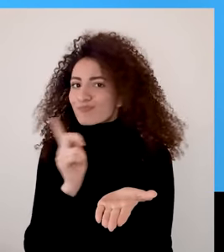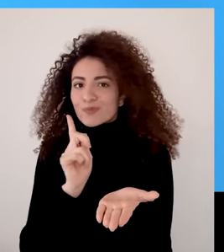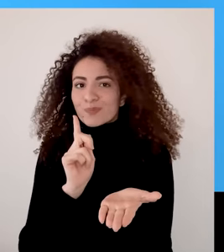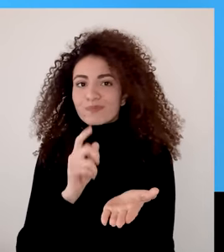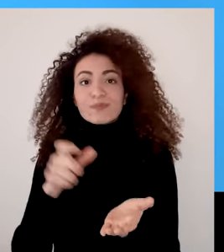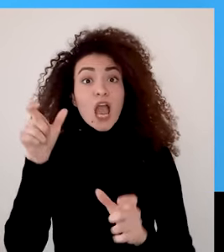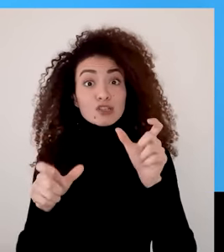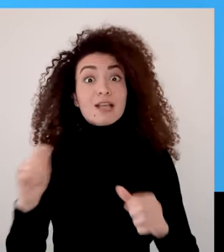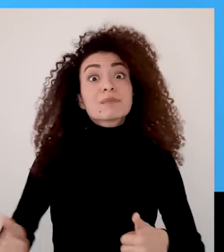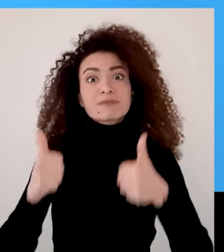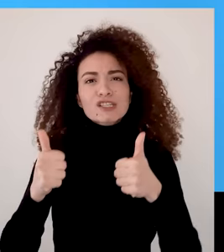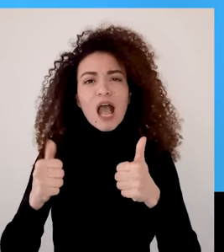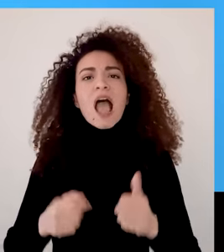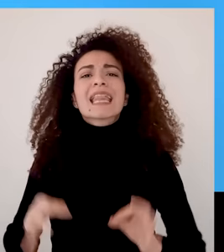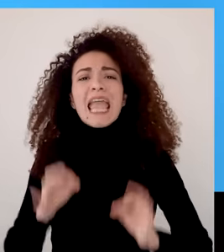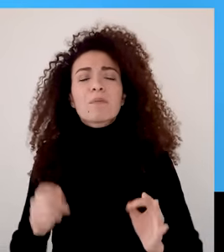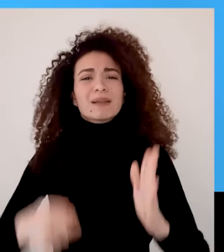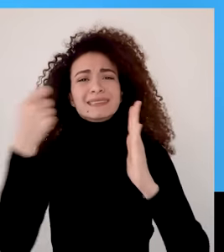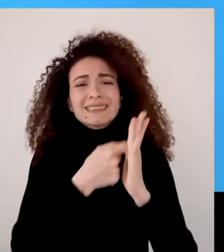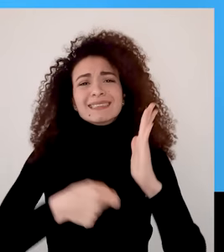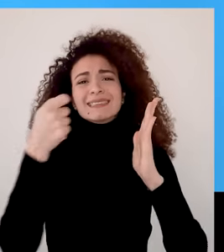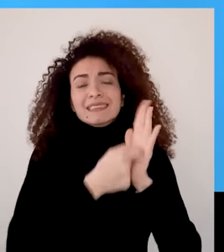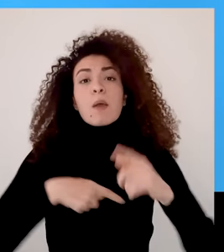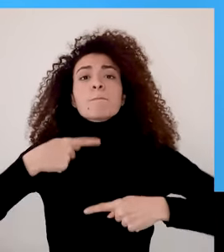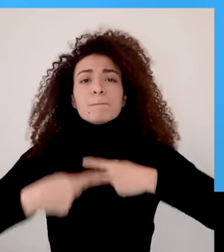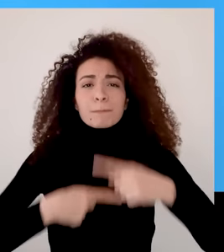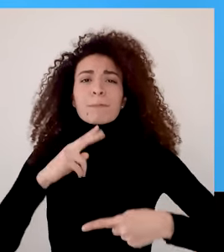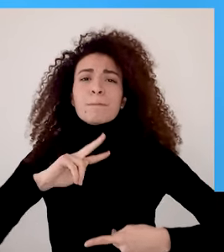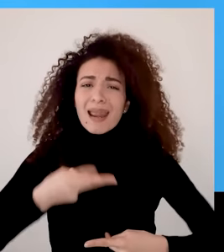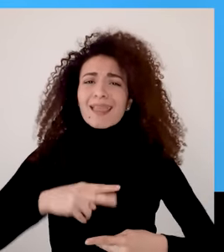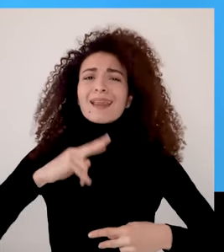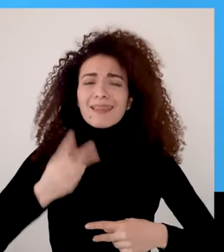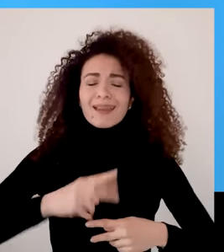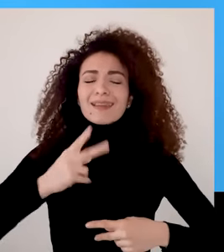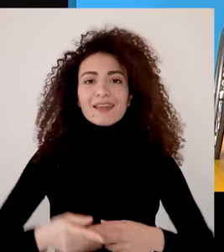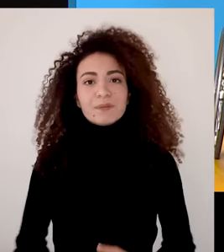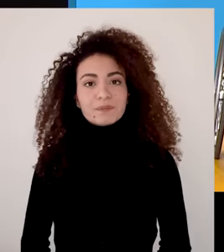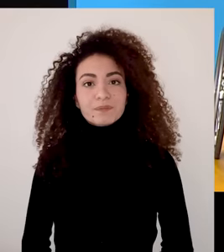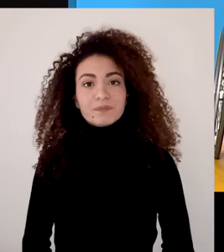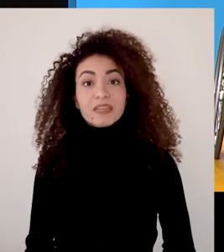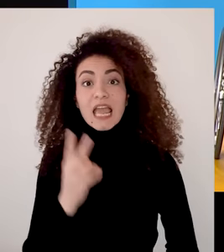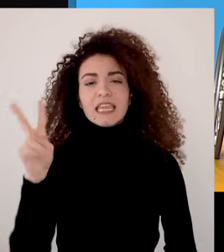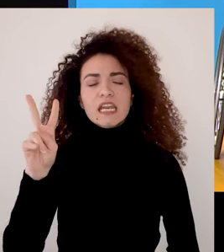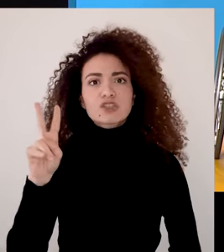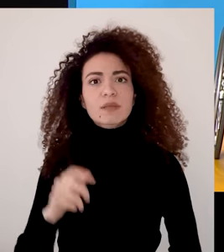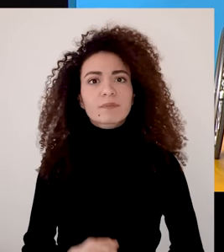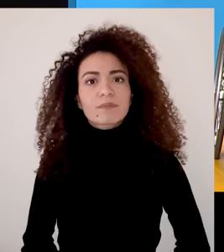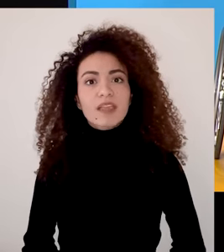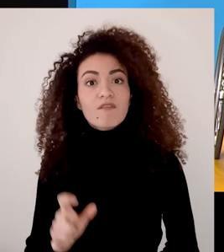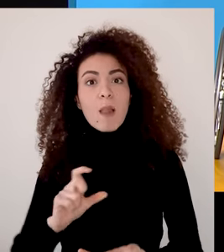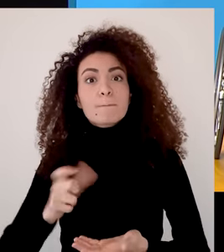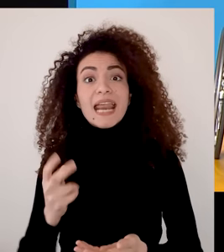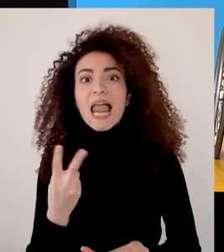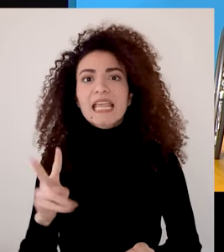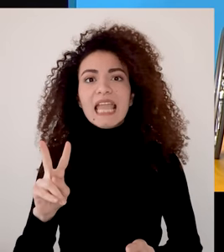الأشخاص الذين حققوا الانتصار جاهدوا وثابروا كثيرا وكرروا المحاولات بي بمرحلة تانية